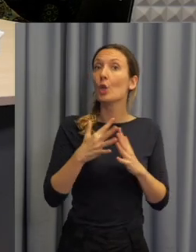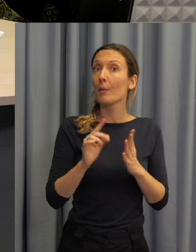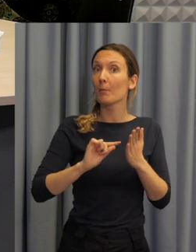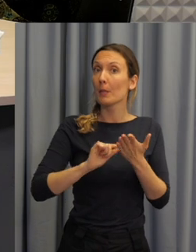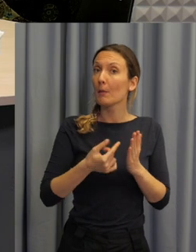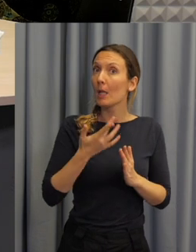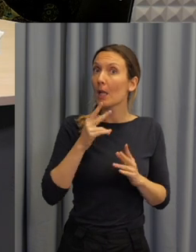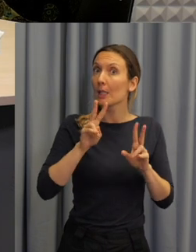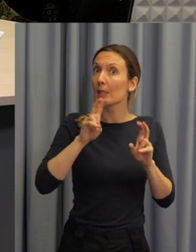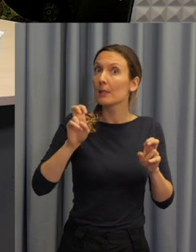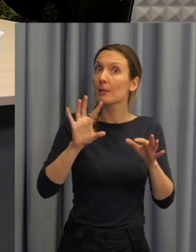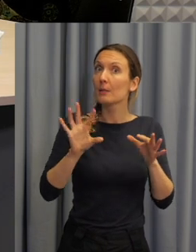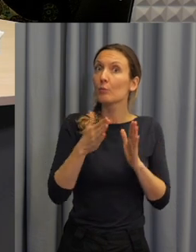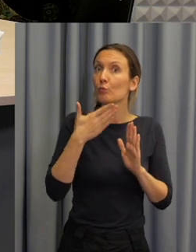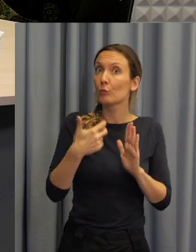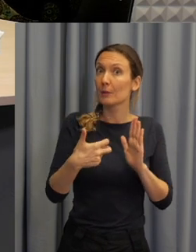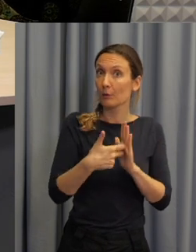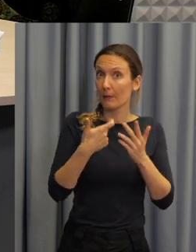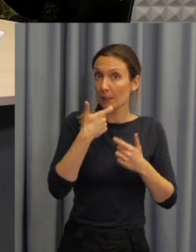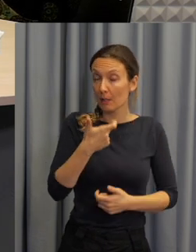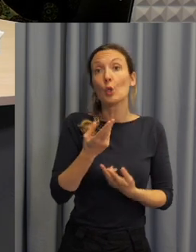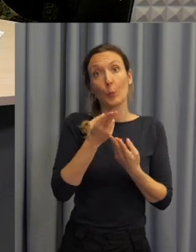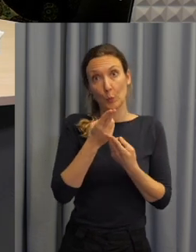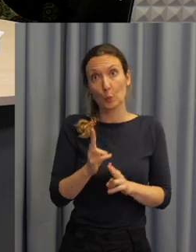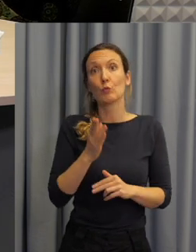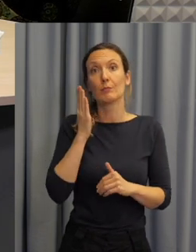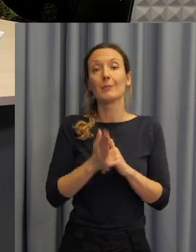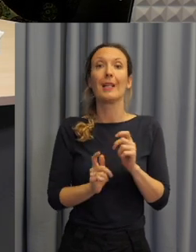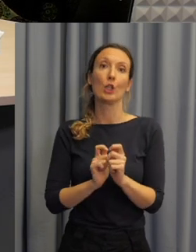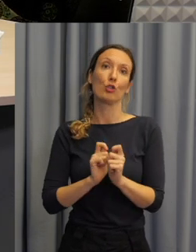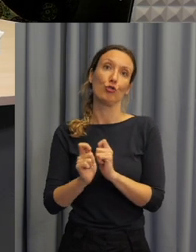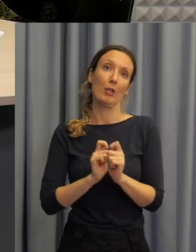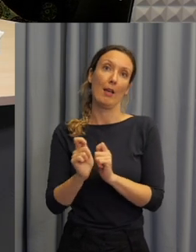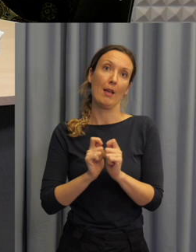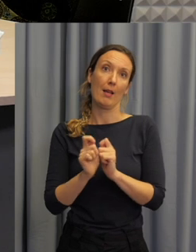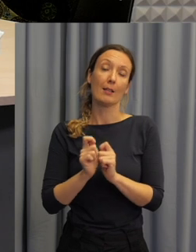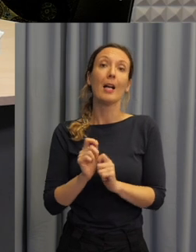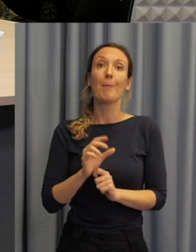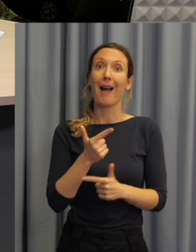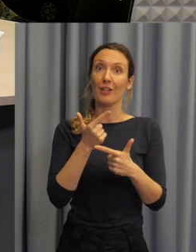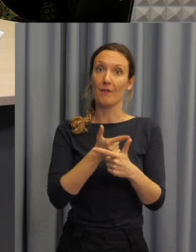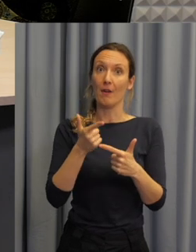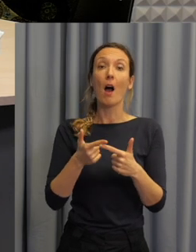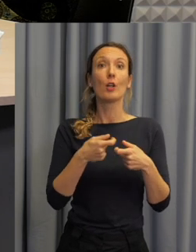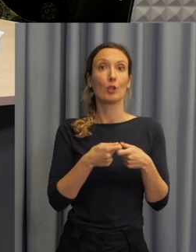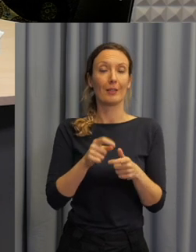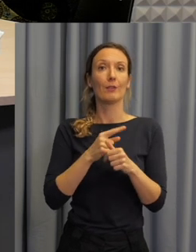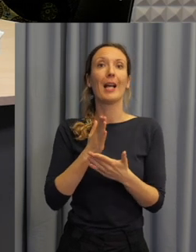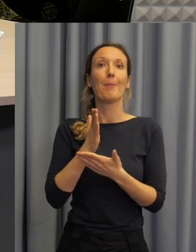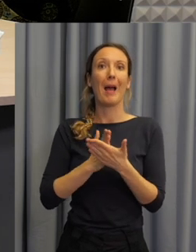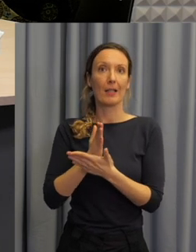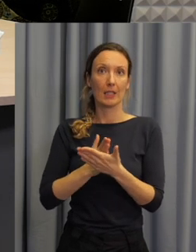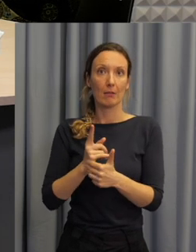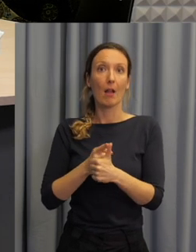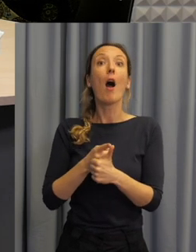už teď vás napadají otázky na Romanu a na téma výuky českého znakového jazyka, je možné, jak už jsem říkala,